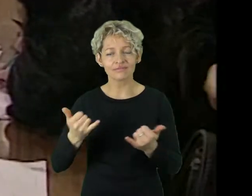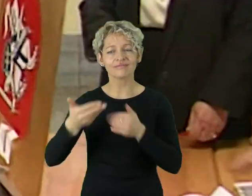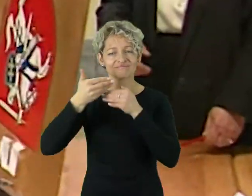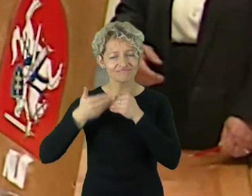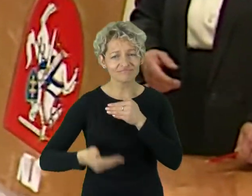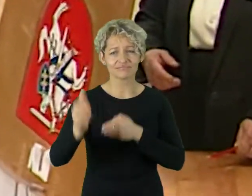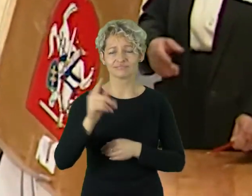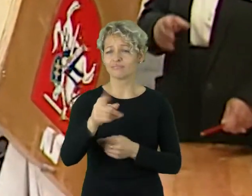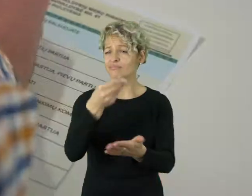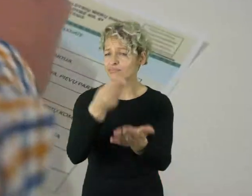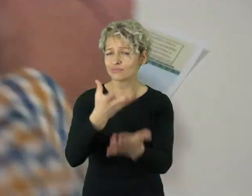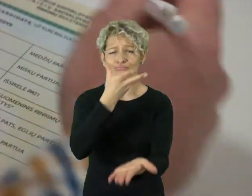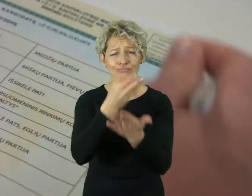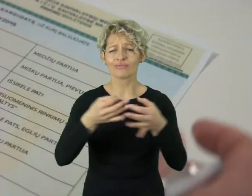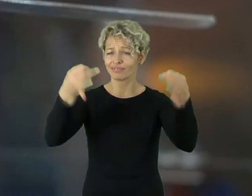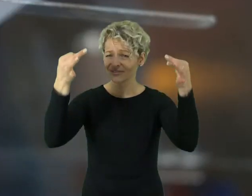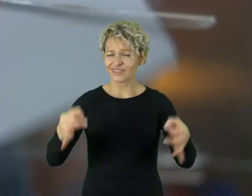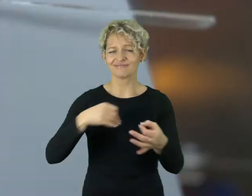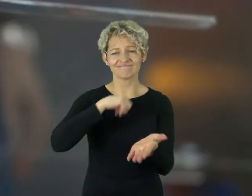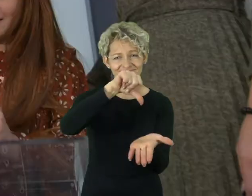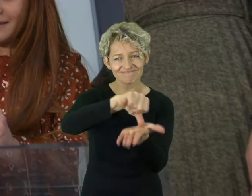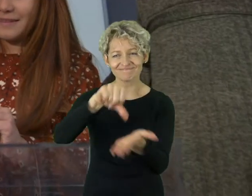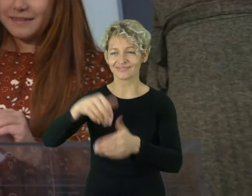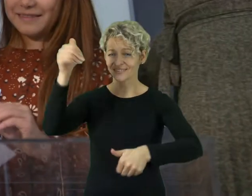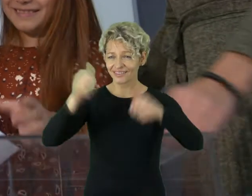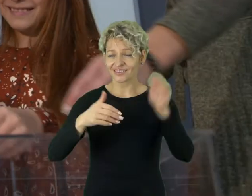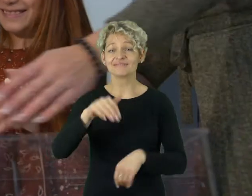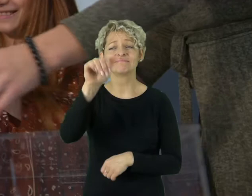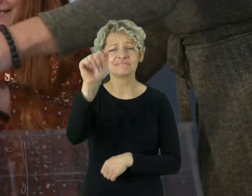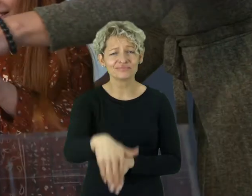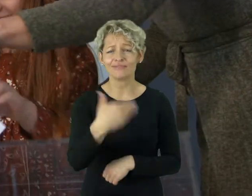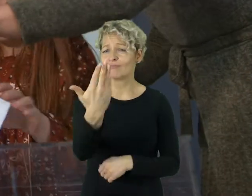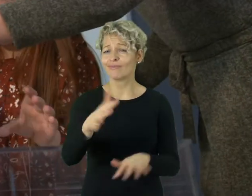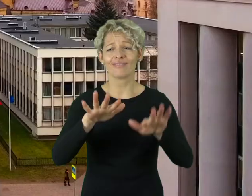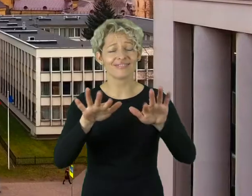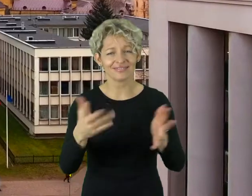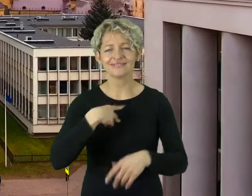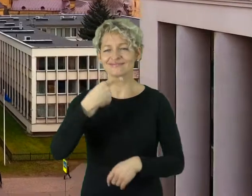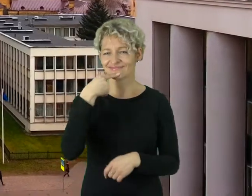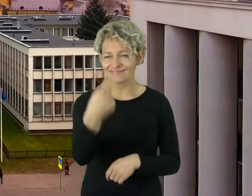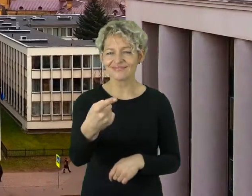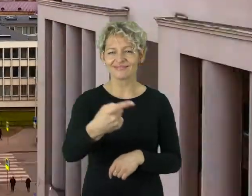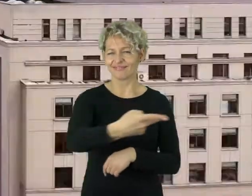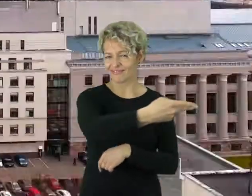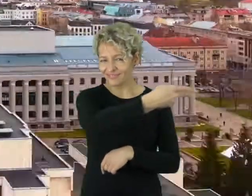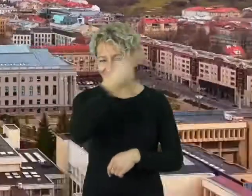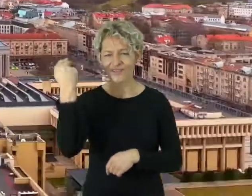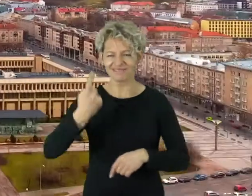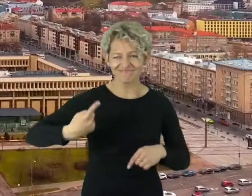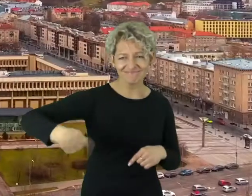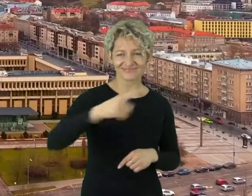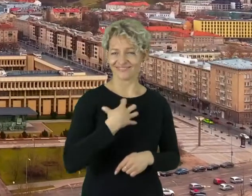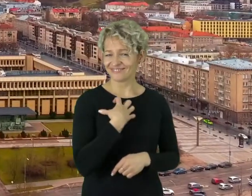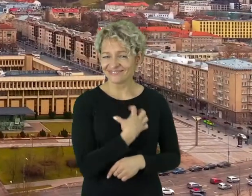ateitį. Branginkime savo teisę dalyvauti rinkimuose ir balsuoti. Tai reiškia, esu pilietis ir sakau, Lietuva, tu man